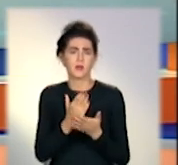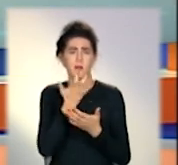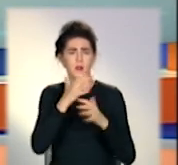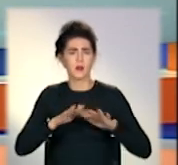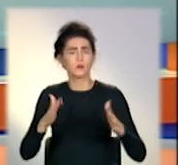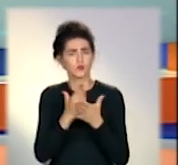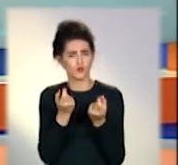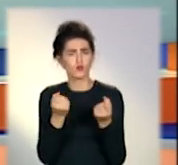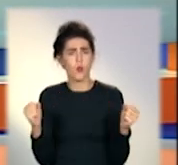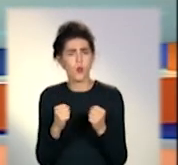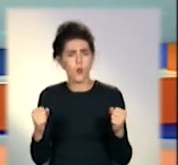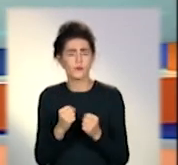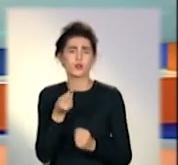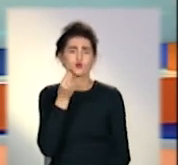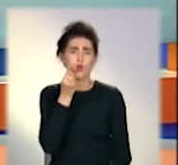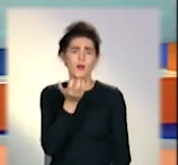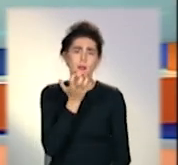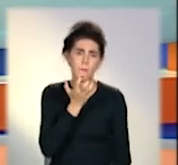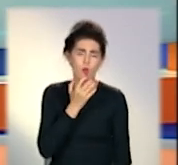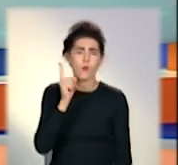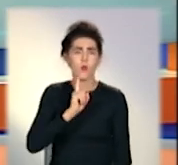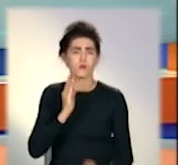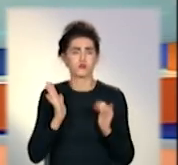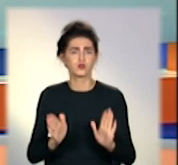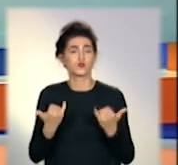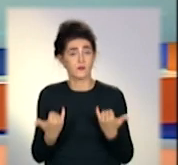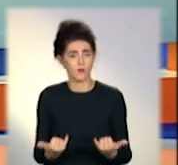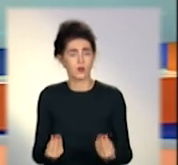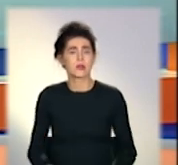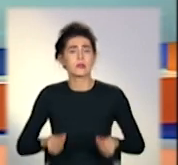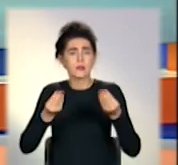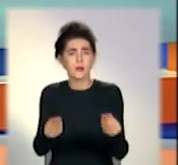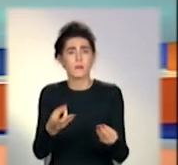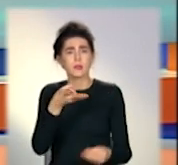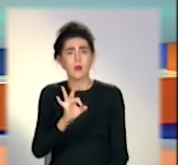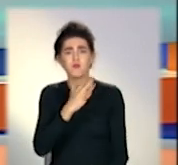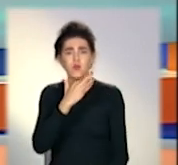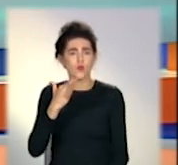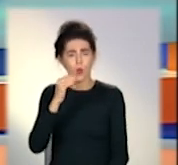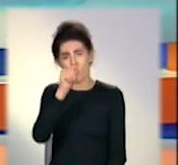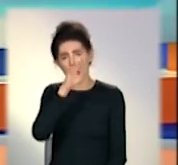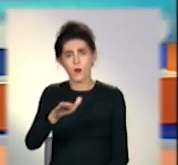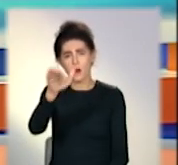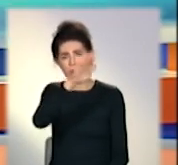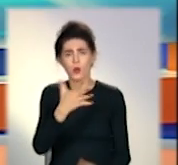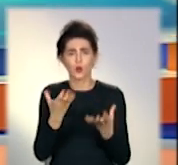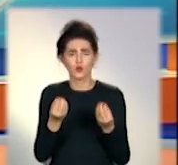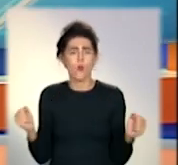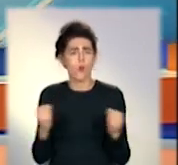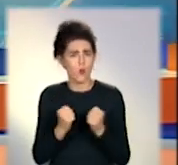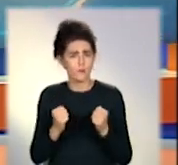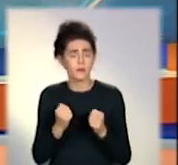холодні. Слов'янську тепло обіцяють дати вже сьогодні. Ось більшість жителів Луганщини ще мерзнуть.